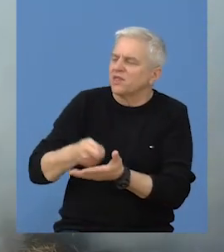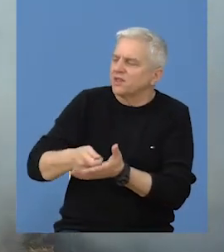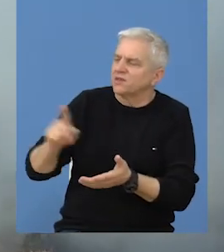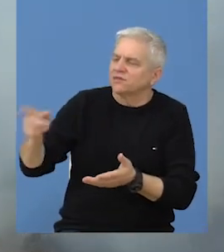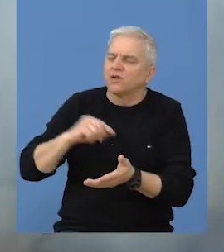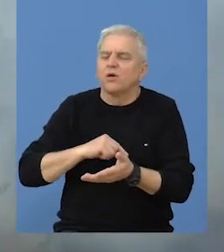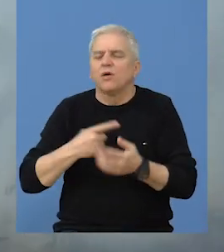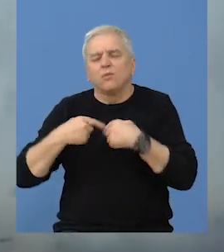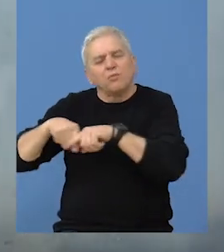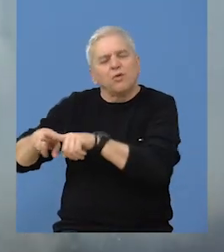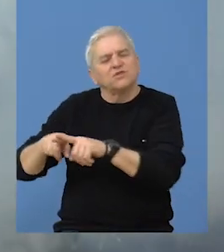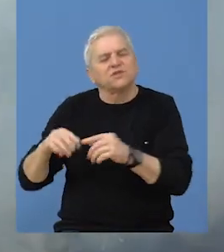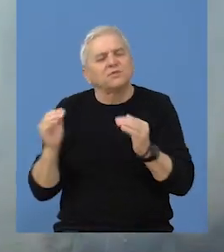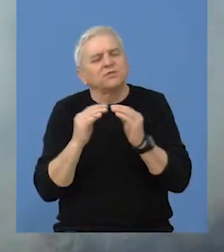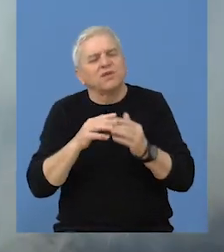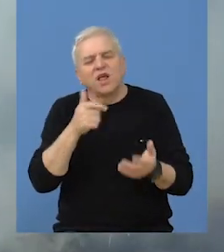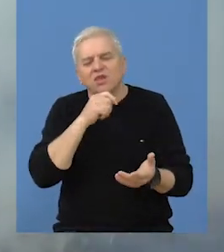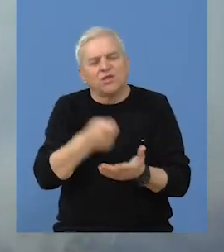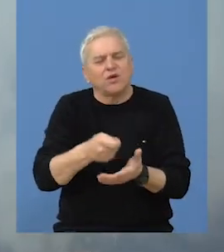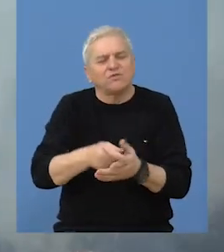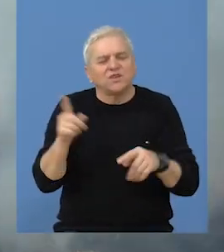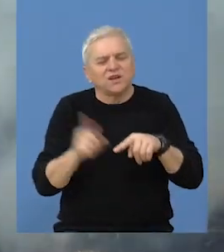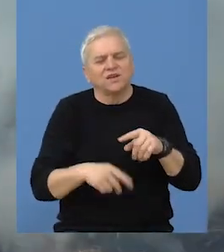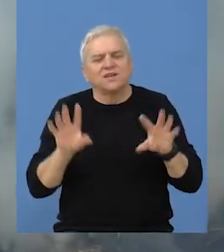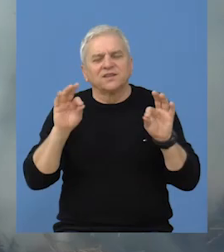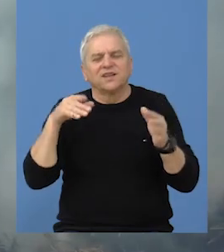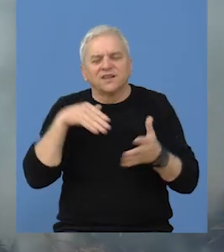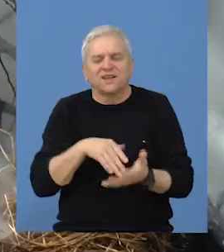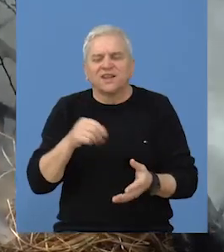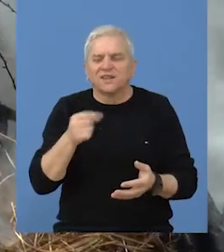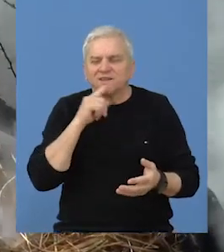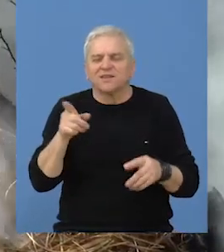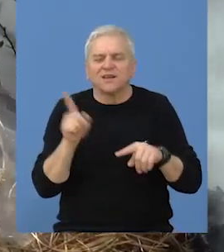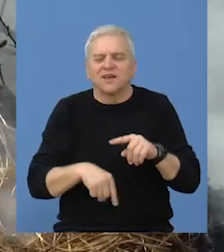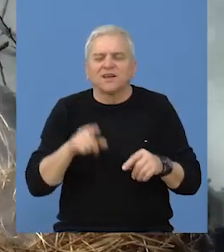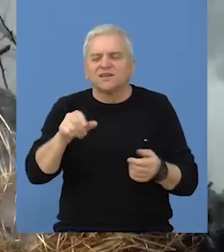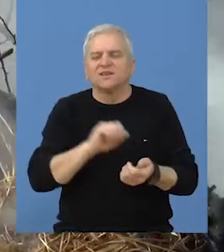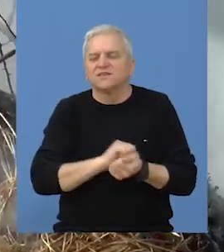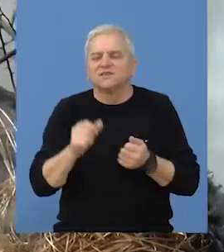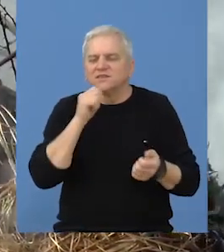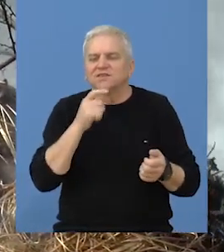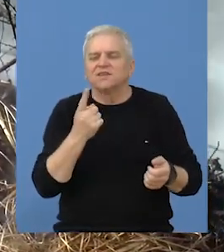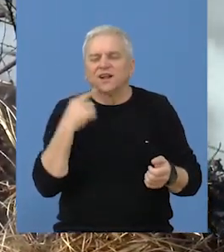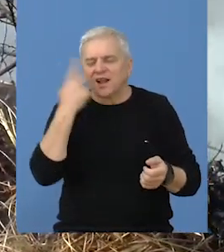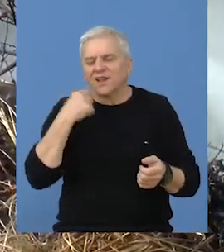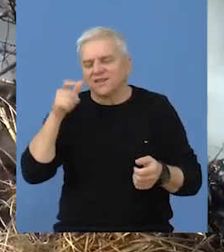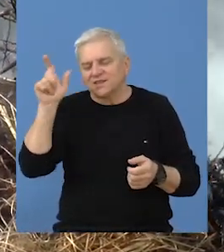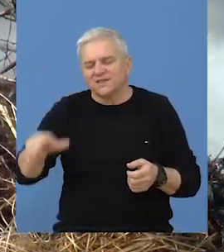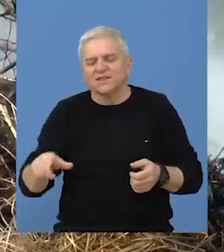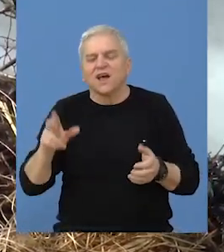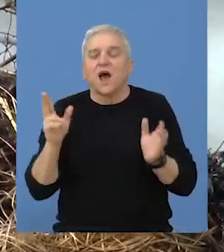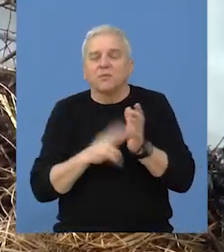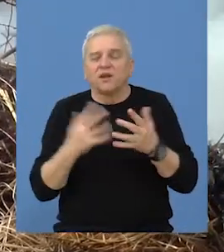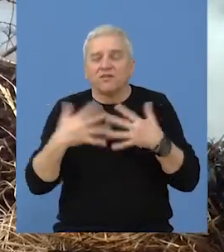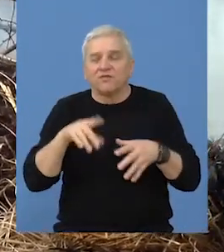skladu sa posebnim propisom. Novčanom kaznom u iznosu od 10.000 dinara kazniće se za prekršaj fizičko lice,